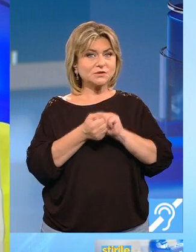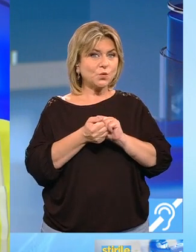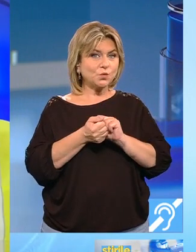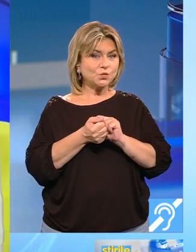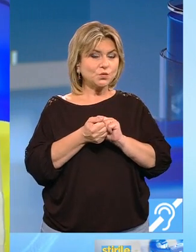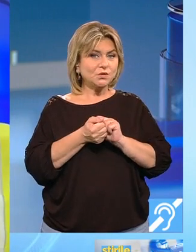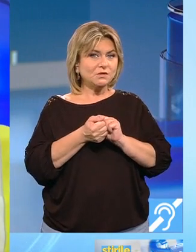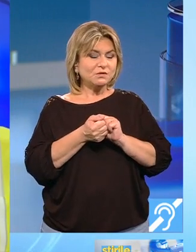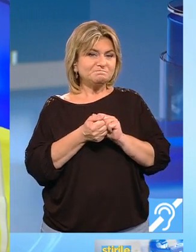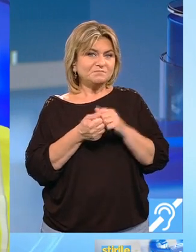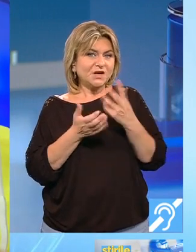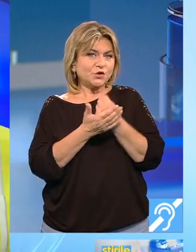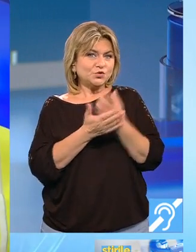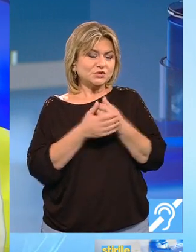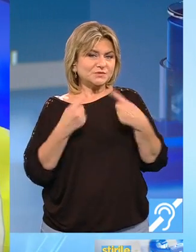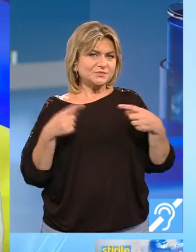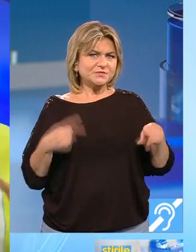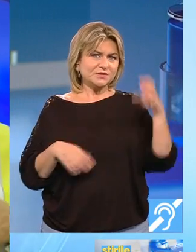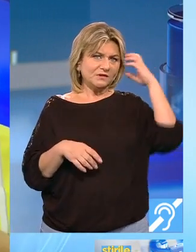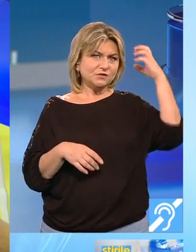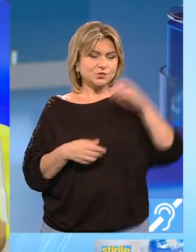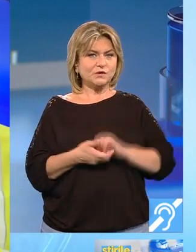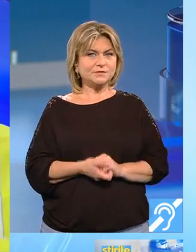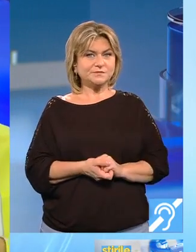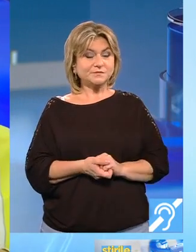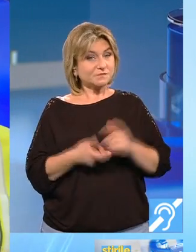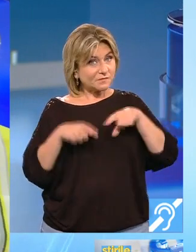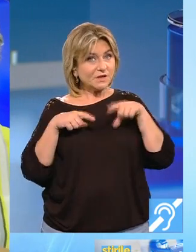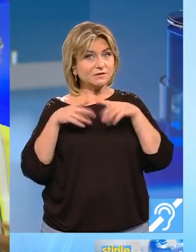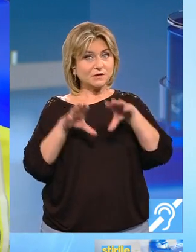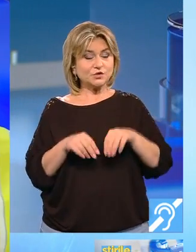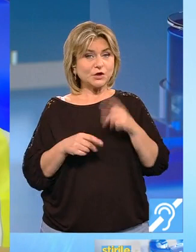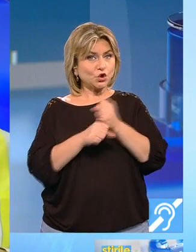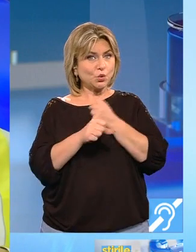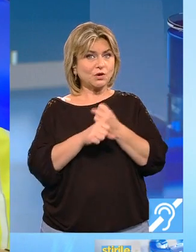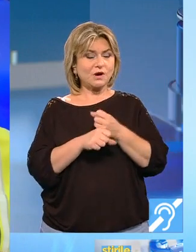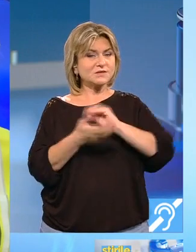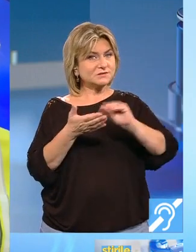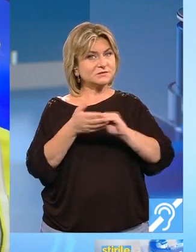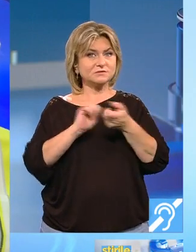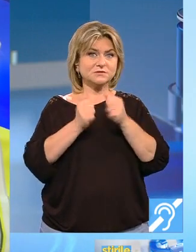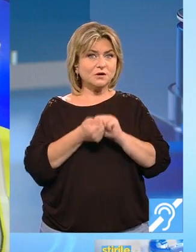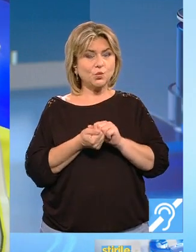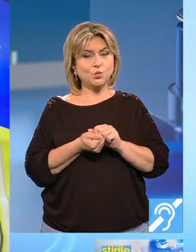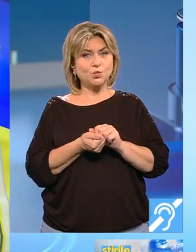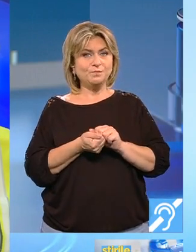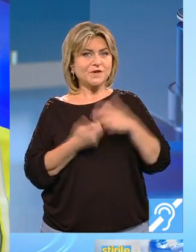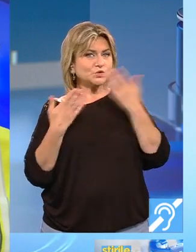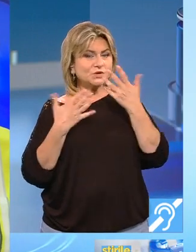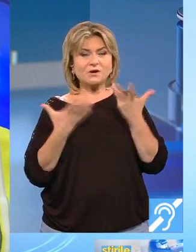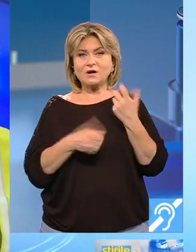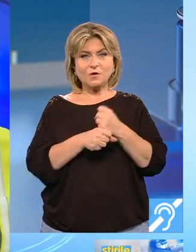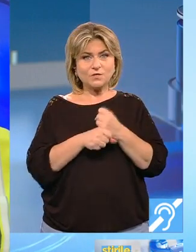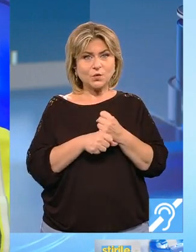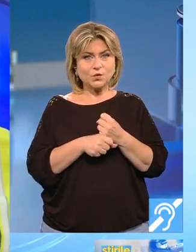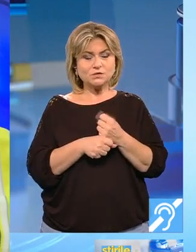realizări diverse, poate intelectuale. Le este acceptată o lucrare scrisă sau studiile pe care